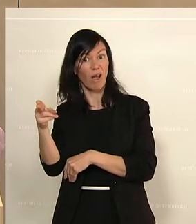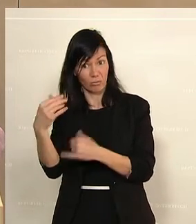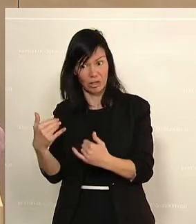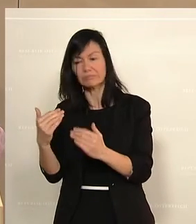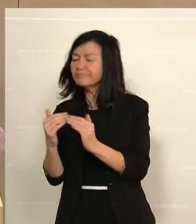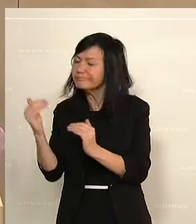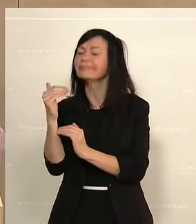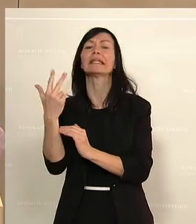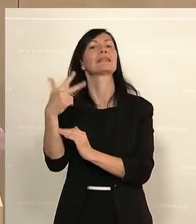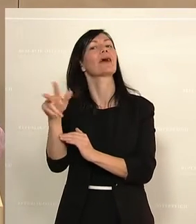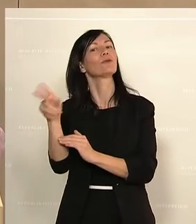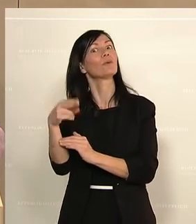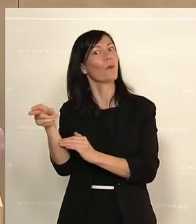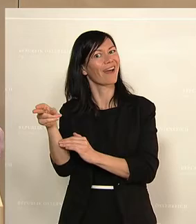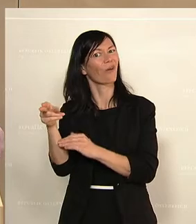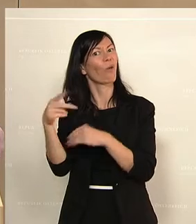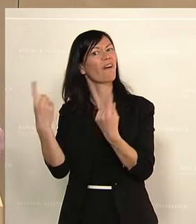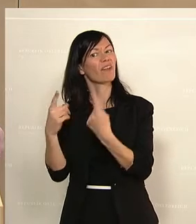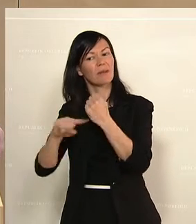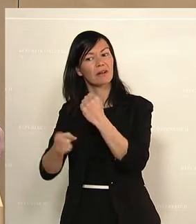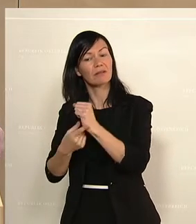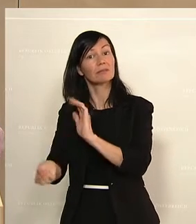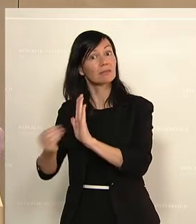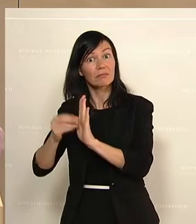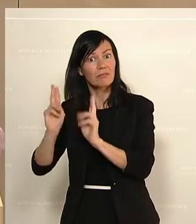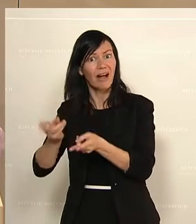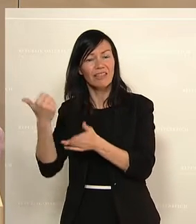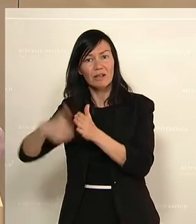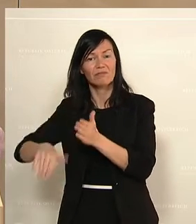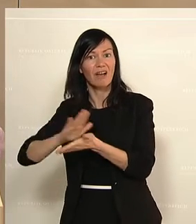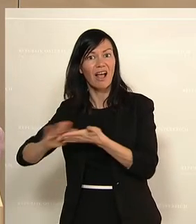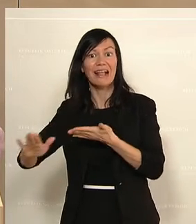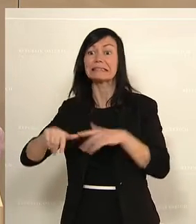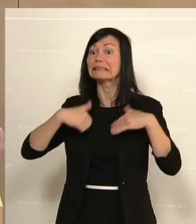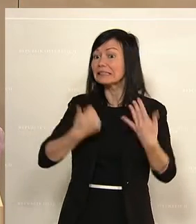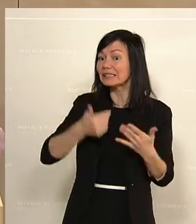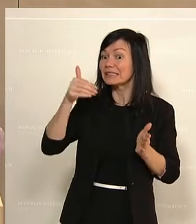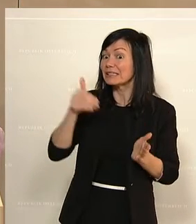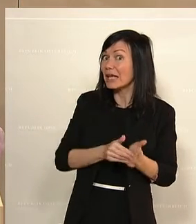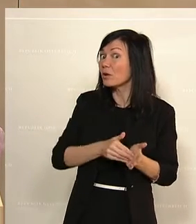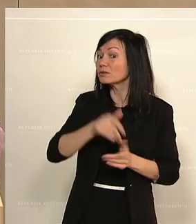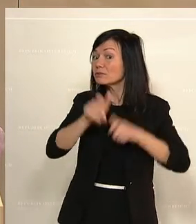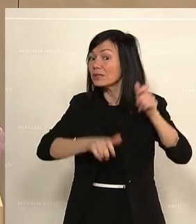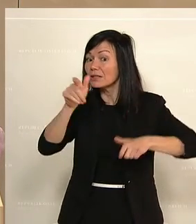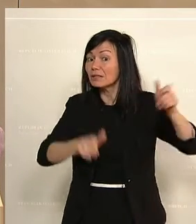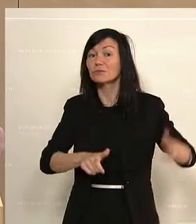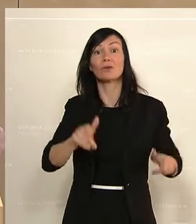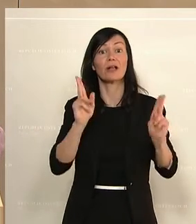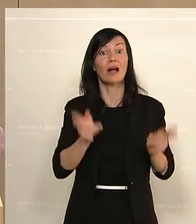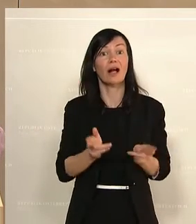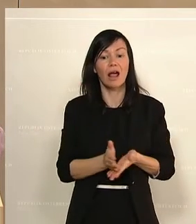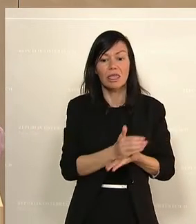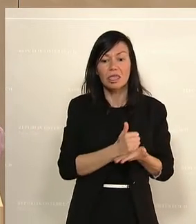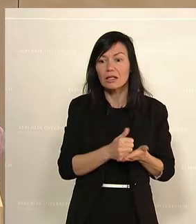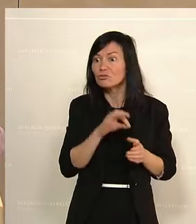Alleine durch diese Maßnahme würden sich 60.000 Arbeitnehmer ihre Arbeitnehmerveranlagung